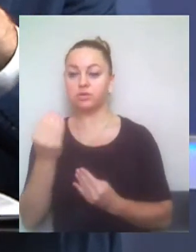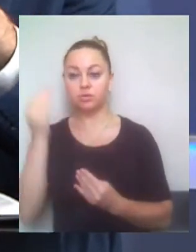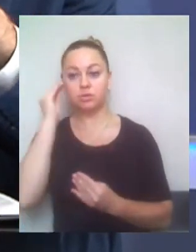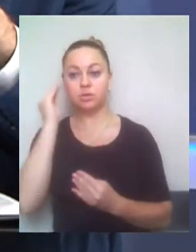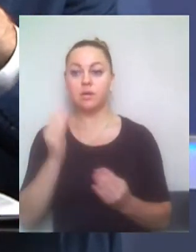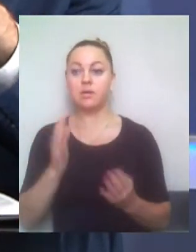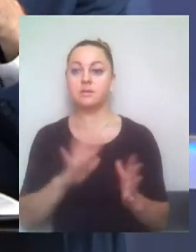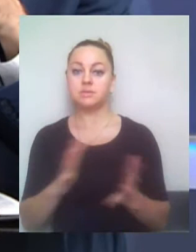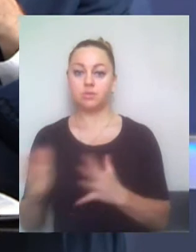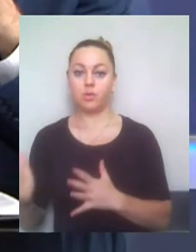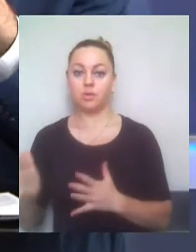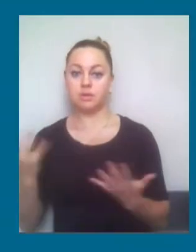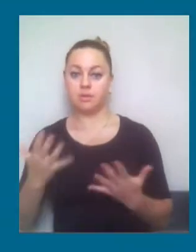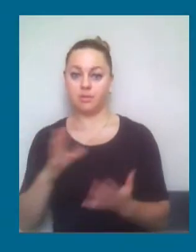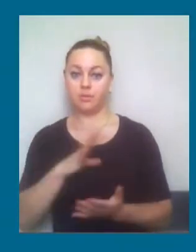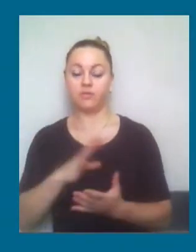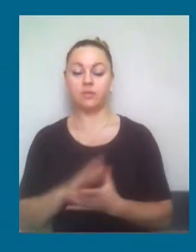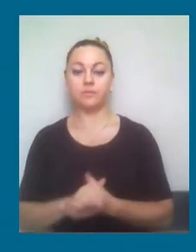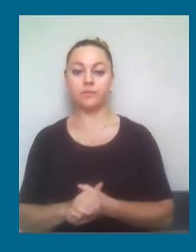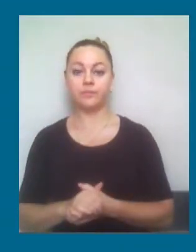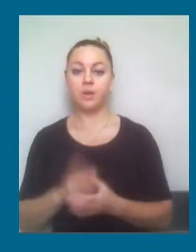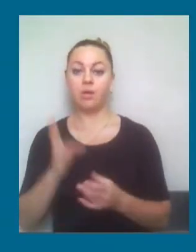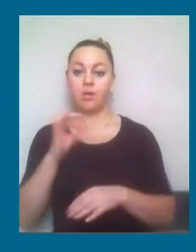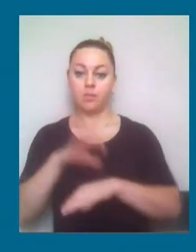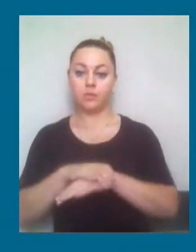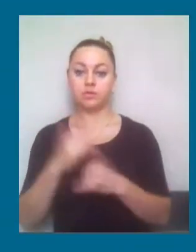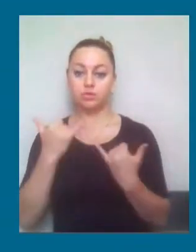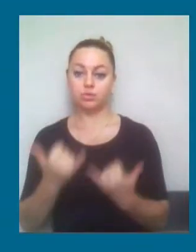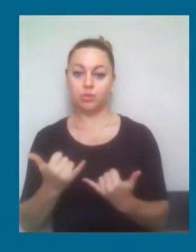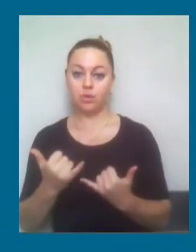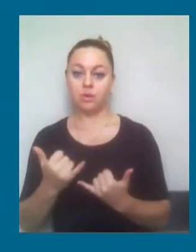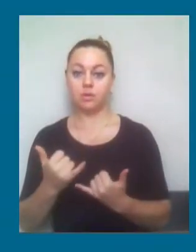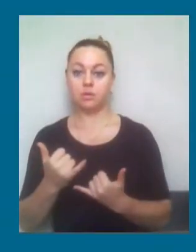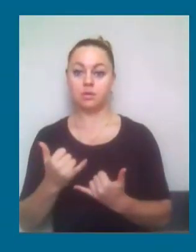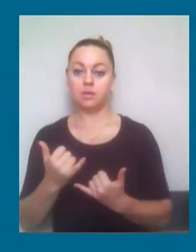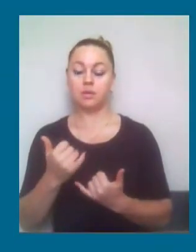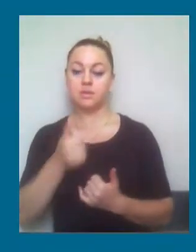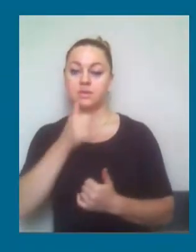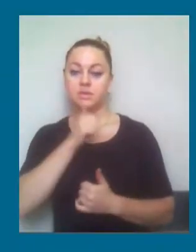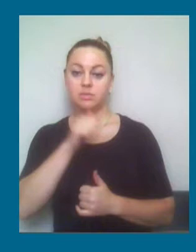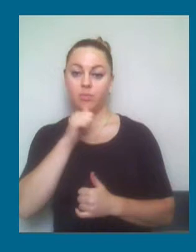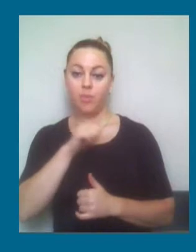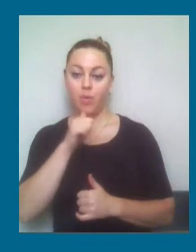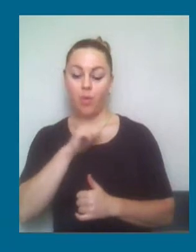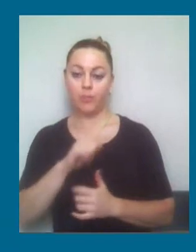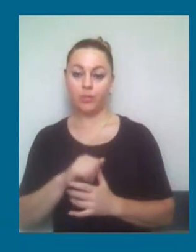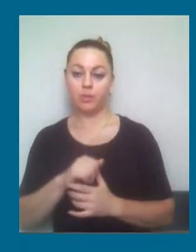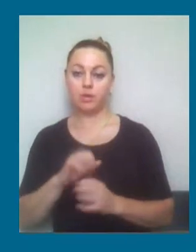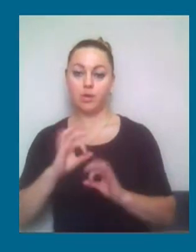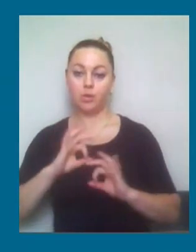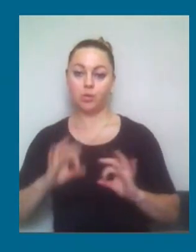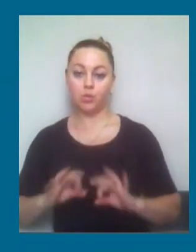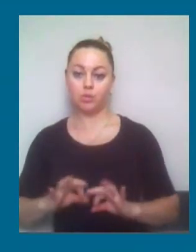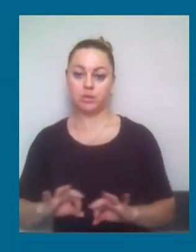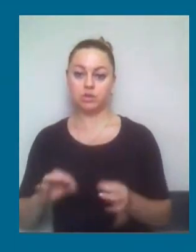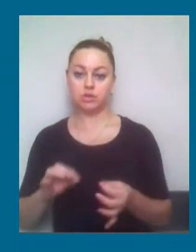місці? Наразі відбувається спроби не понять, які, як ви кажете, є юридичними тонкощами, а